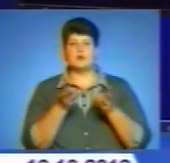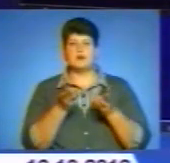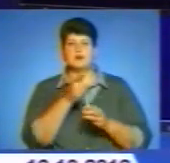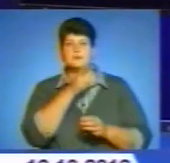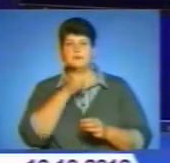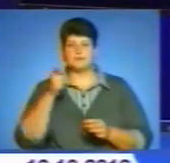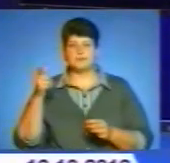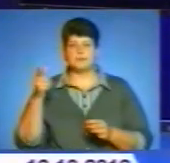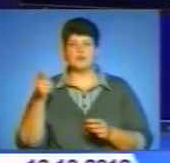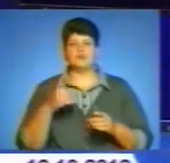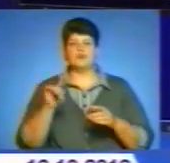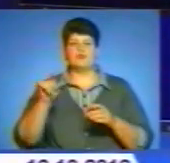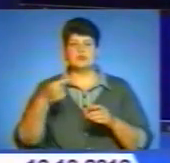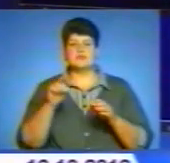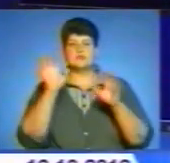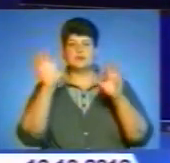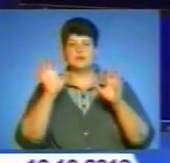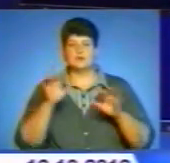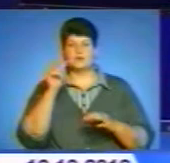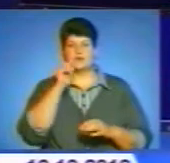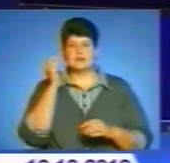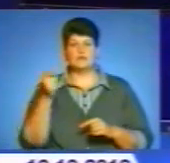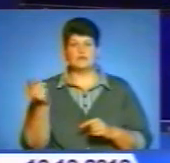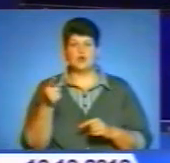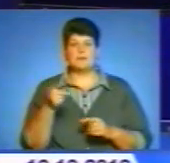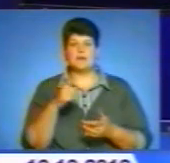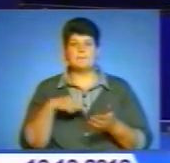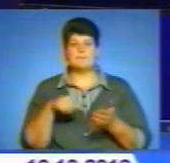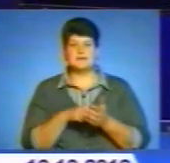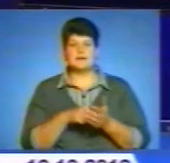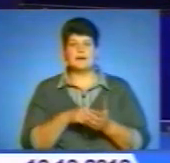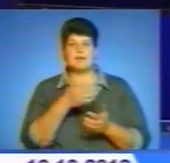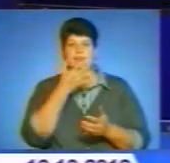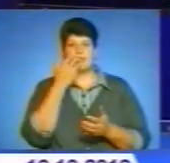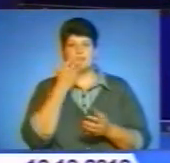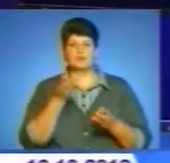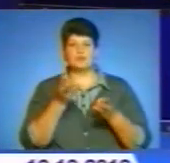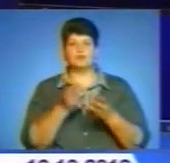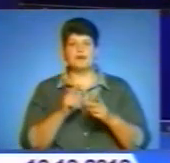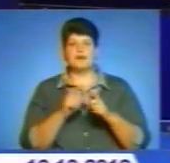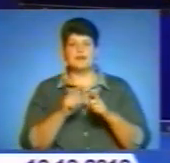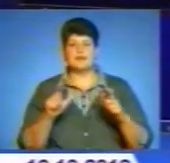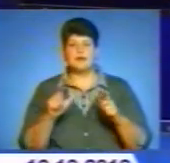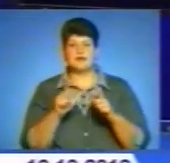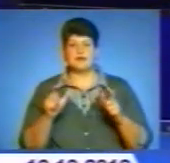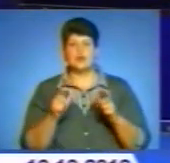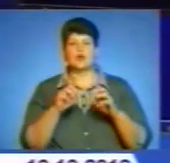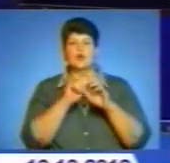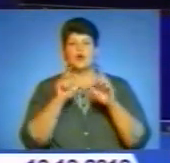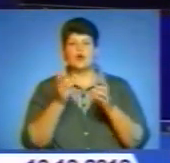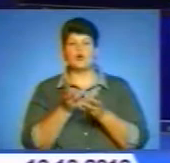У Тернополі та області розпочався опалювальний сезон. Відповідно до вимог законодавства України, комунальне підприємство Тернопіль-Міськ